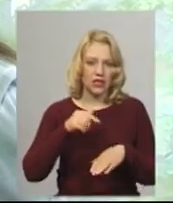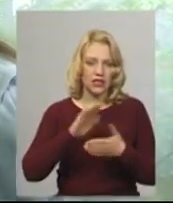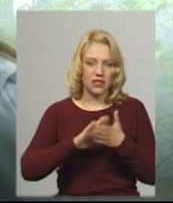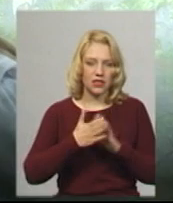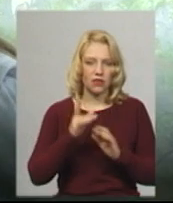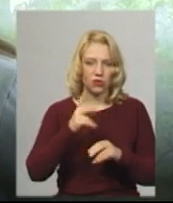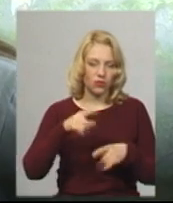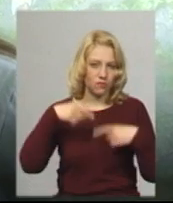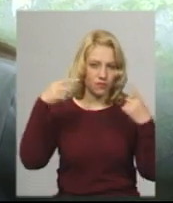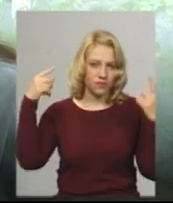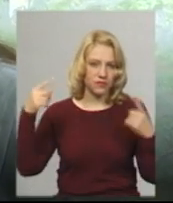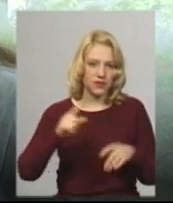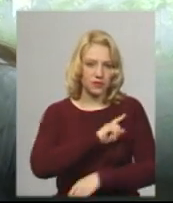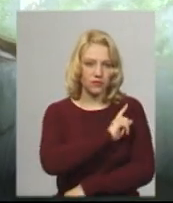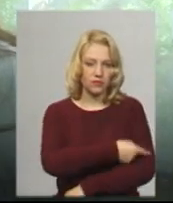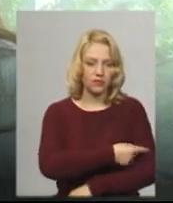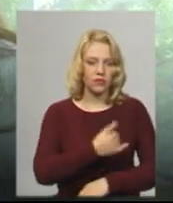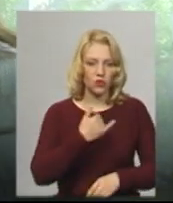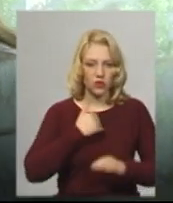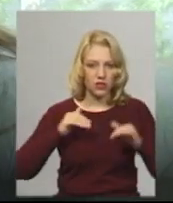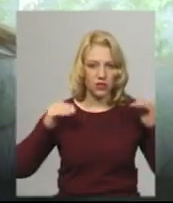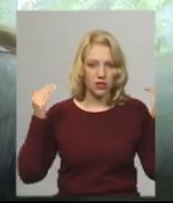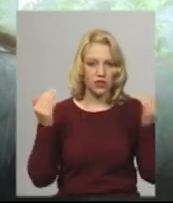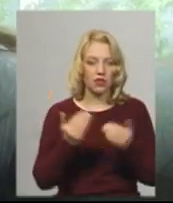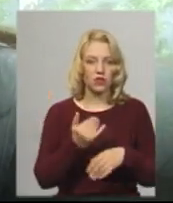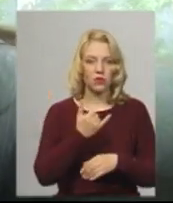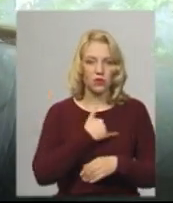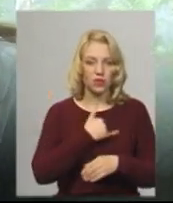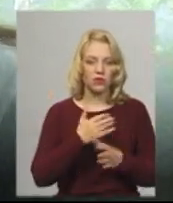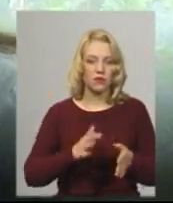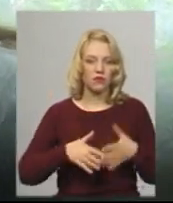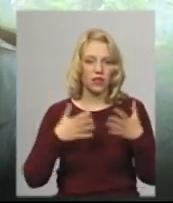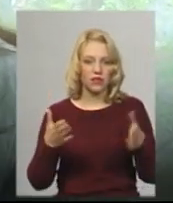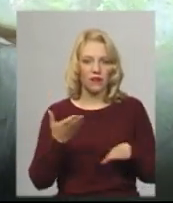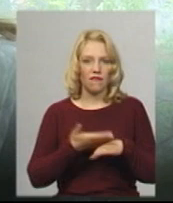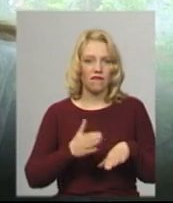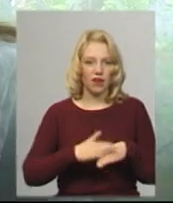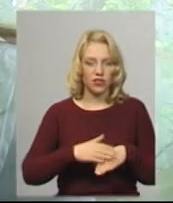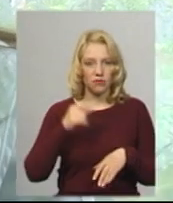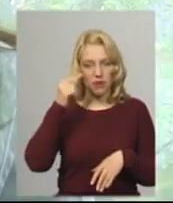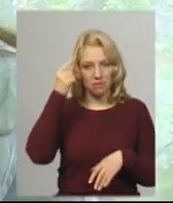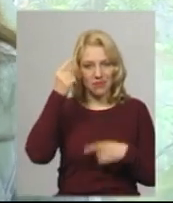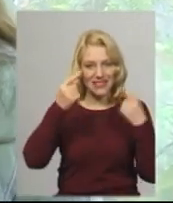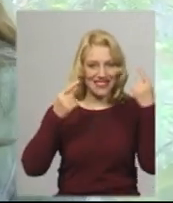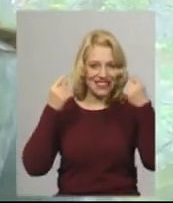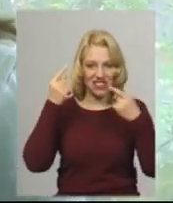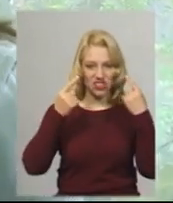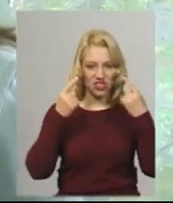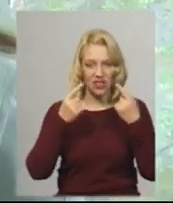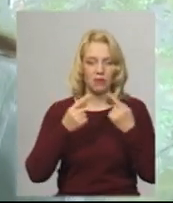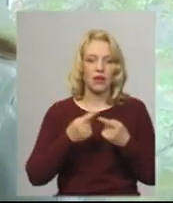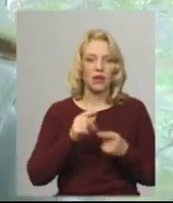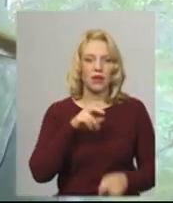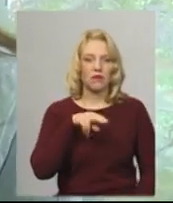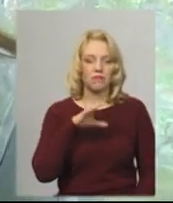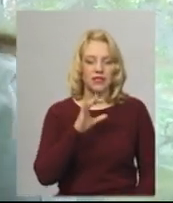відділення закритого типу, в нас більш з важчими психічними розладами, тобто психотичними